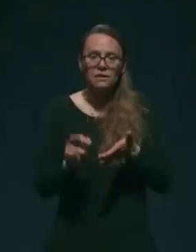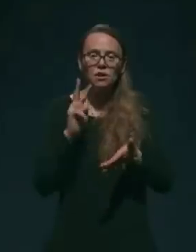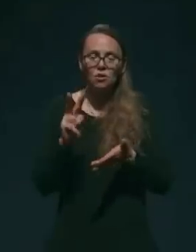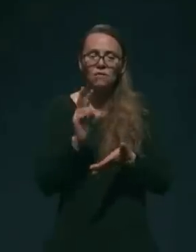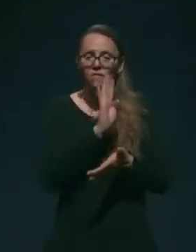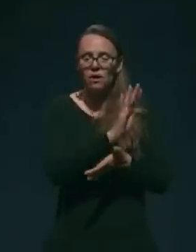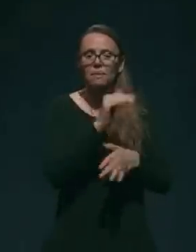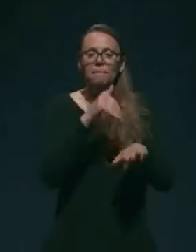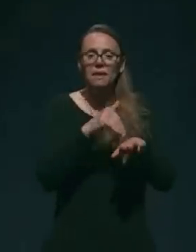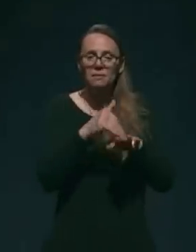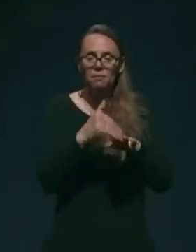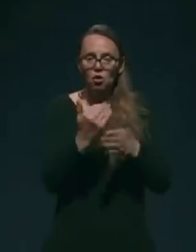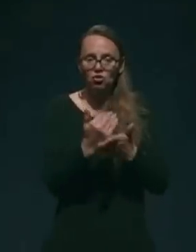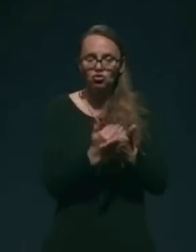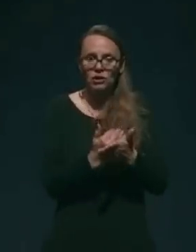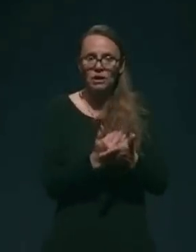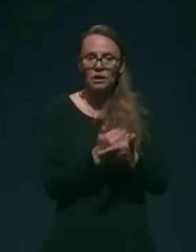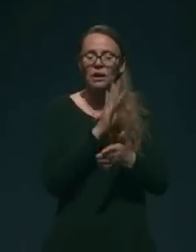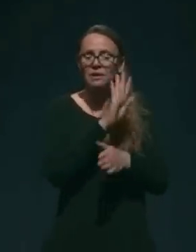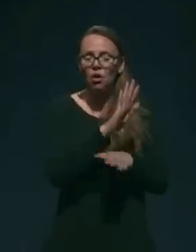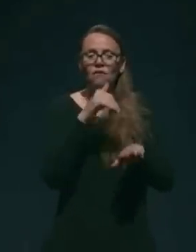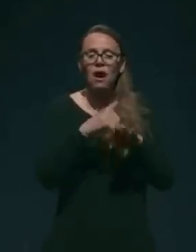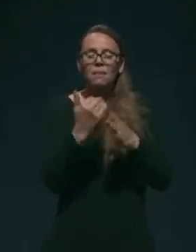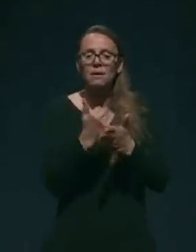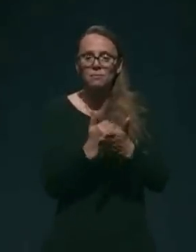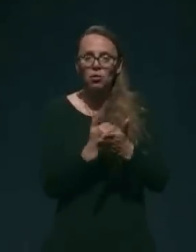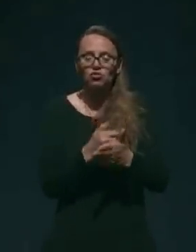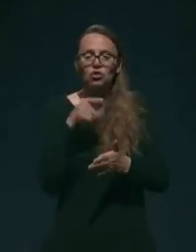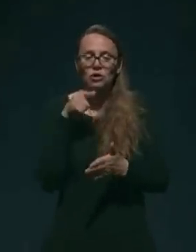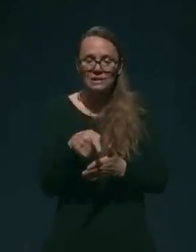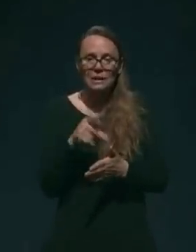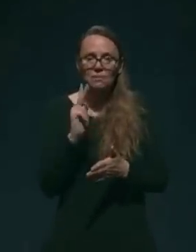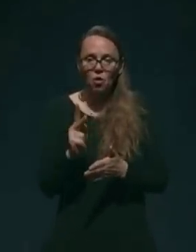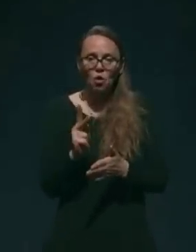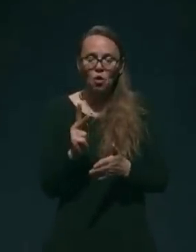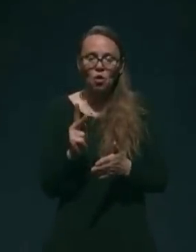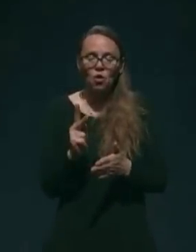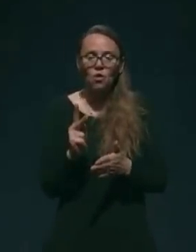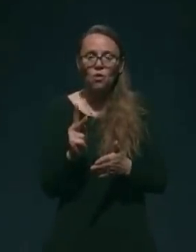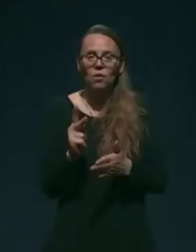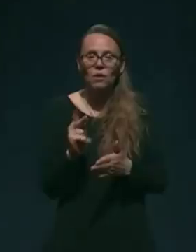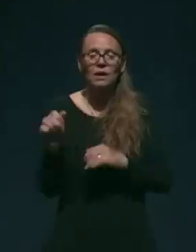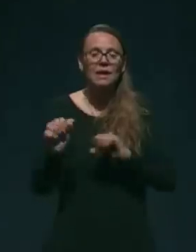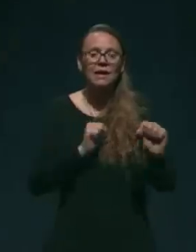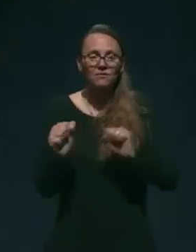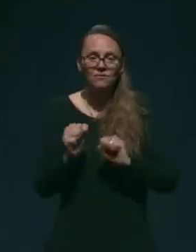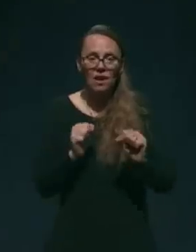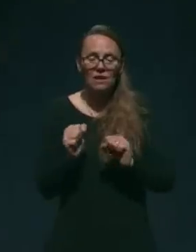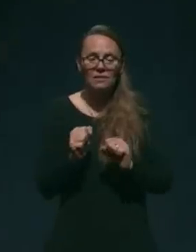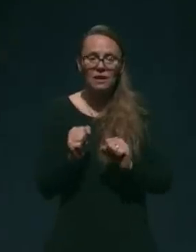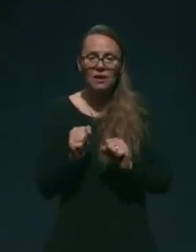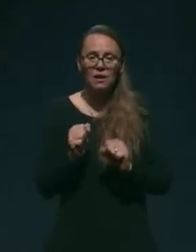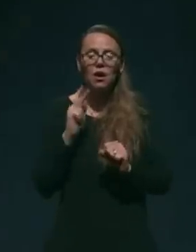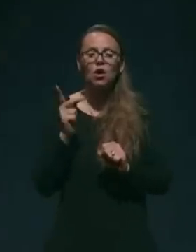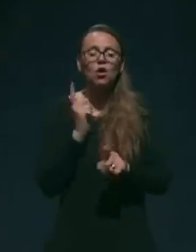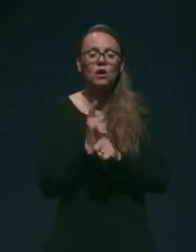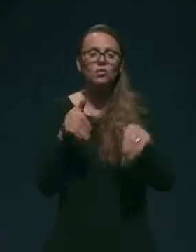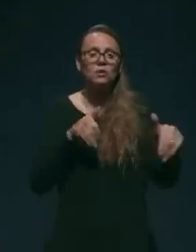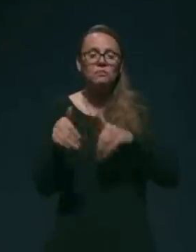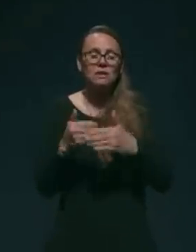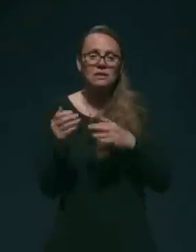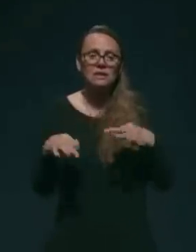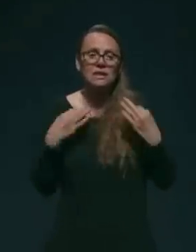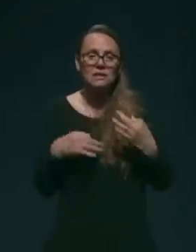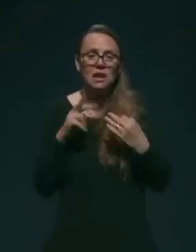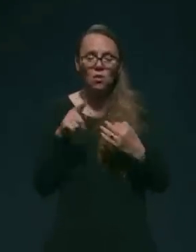priporočilih, kaj ti je naša priporočila, s tem, ko jih je vlada in ko jih je tudi ministr za zdrave v tem